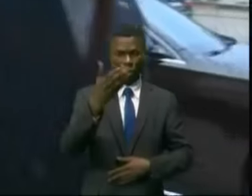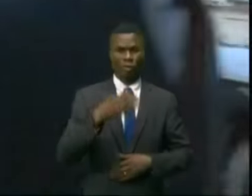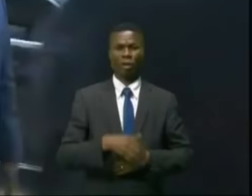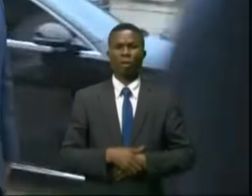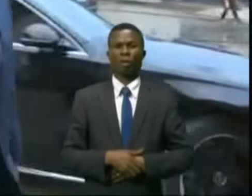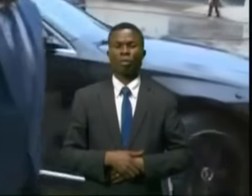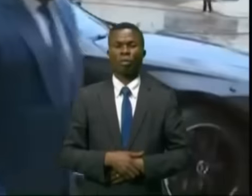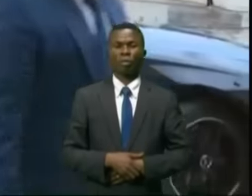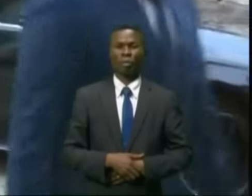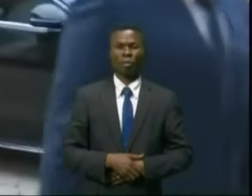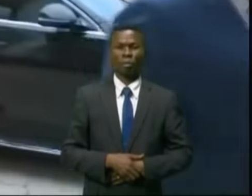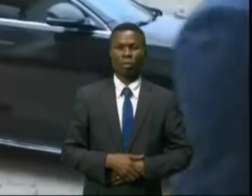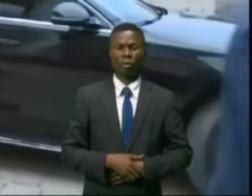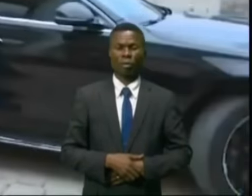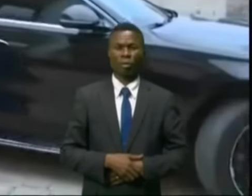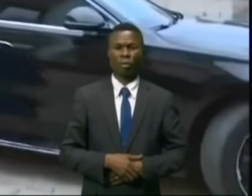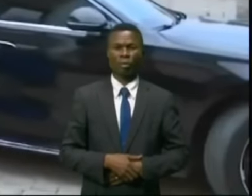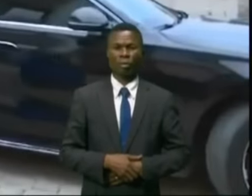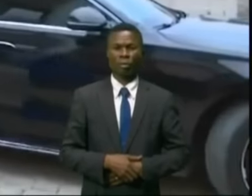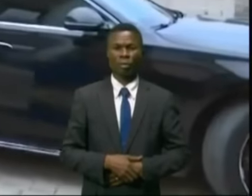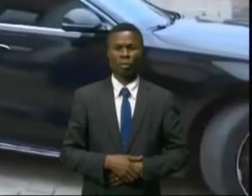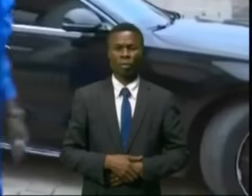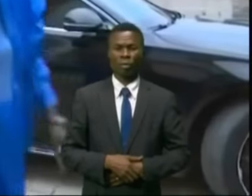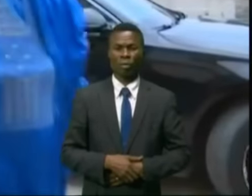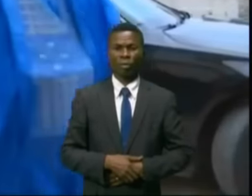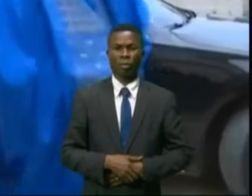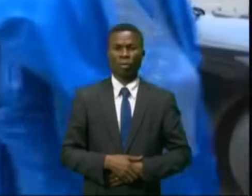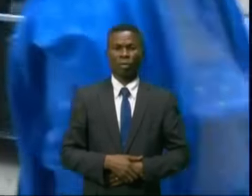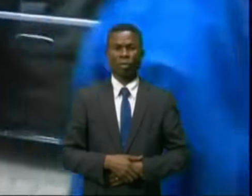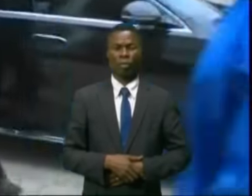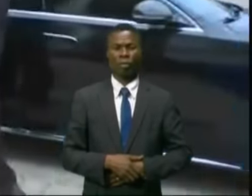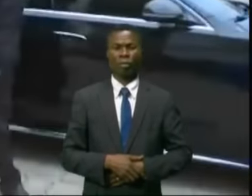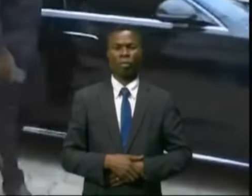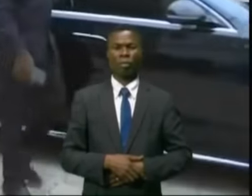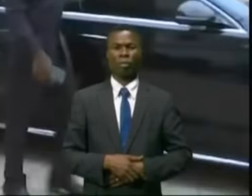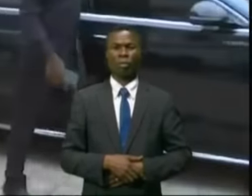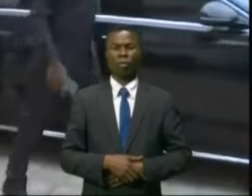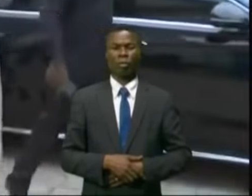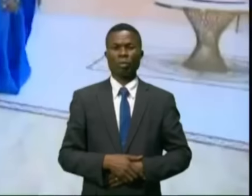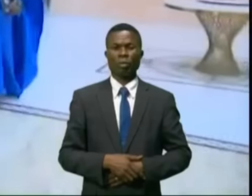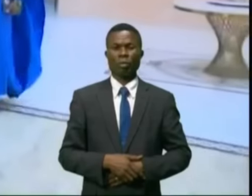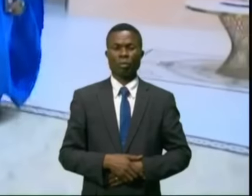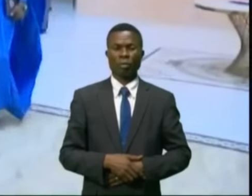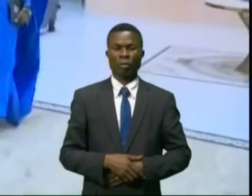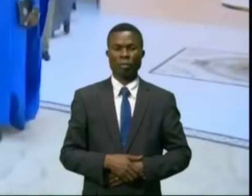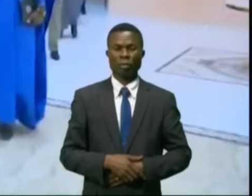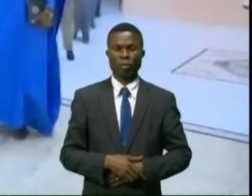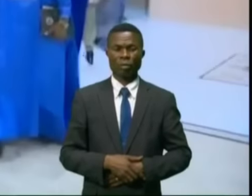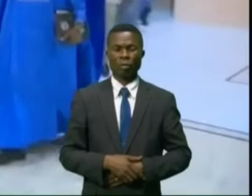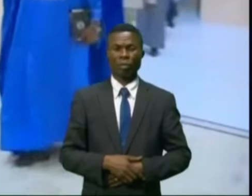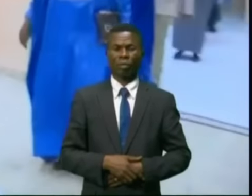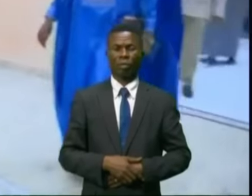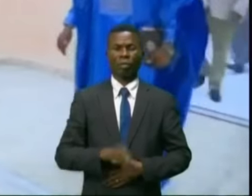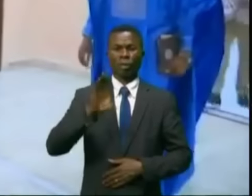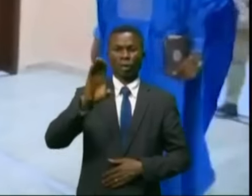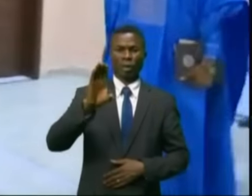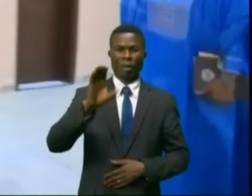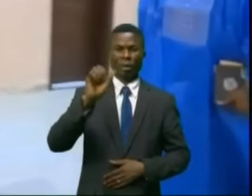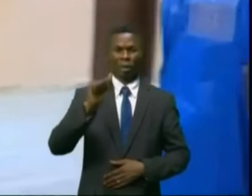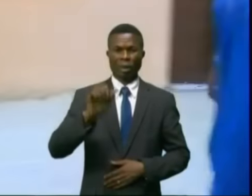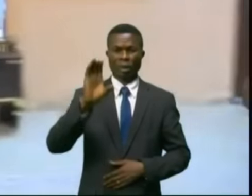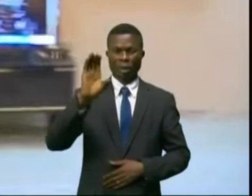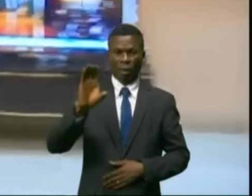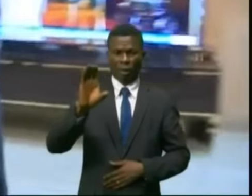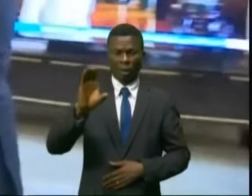Grâce aux efforts inlassables de la Communauté économique des États de l'Afrique centrale, CAC, et de